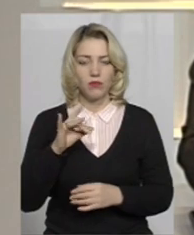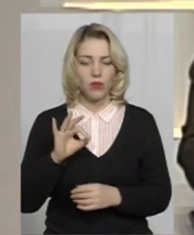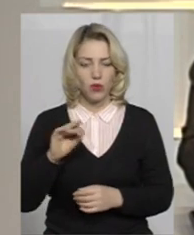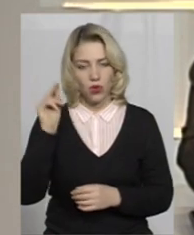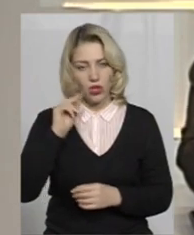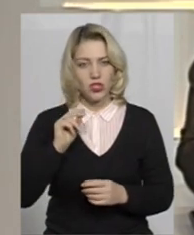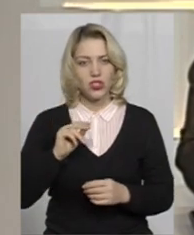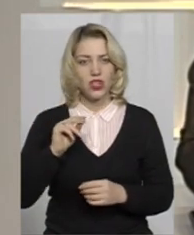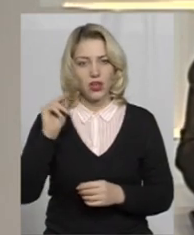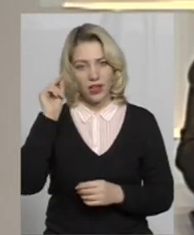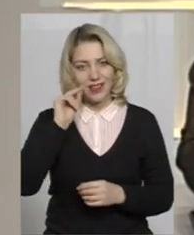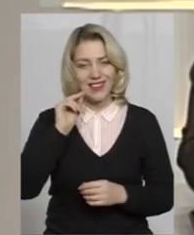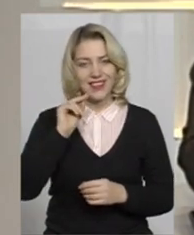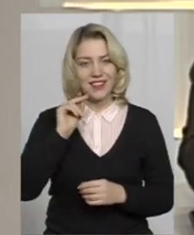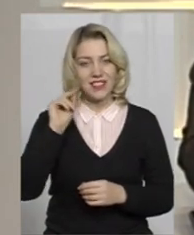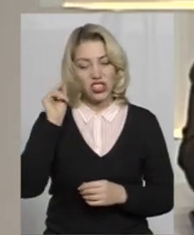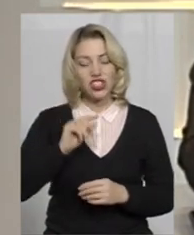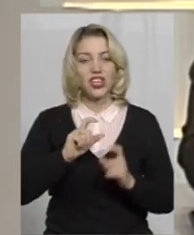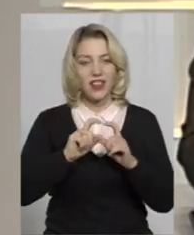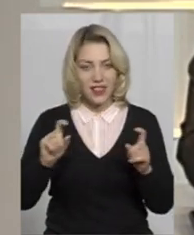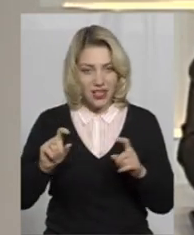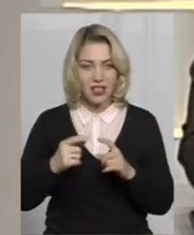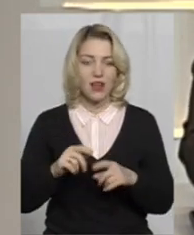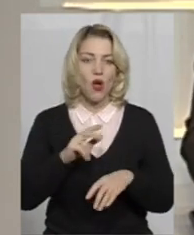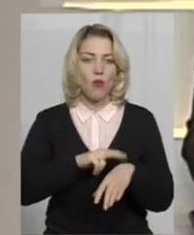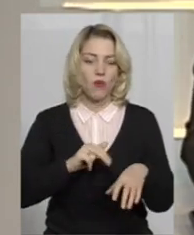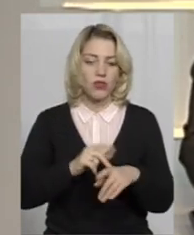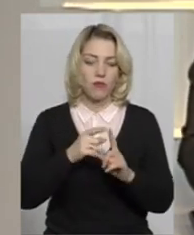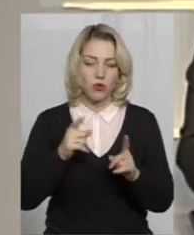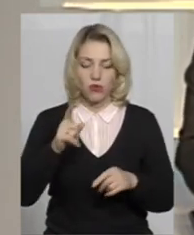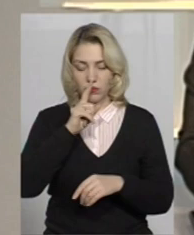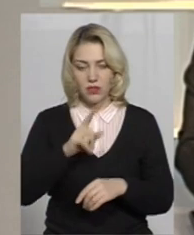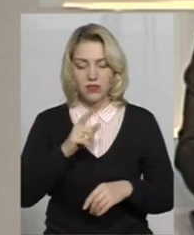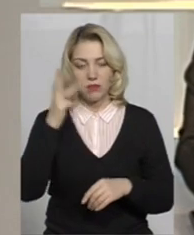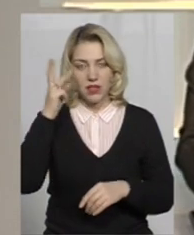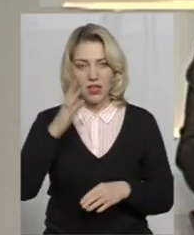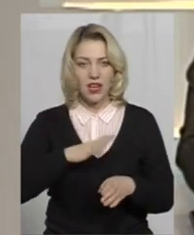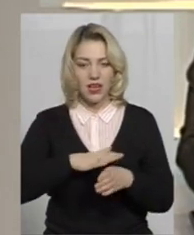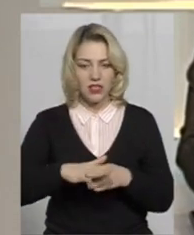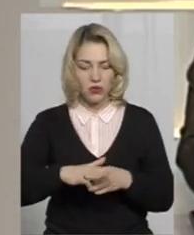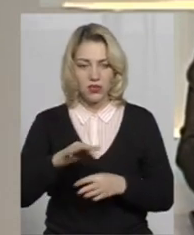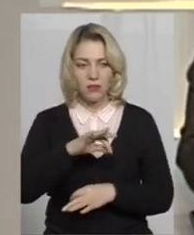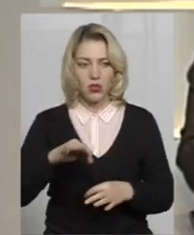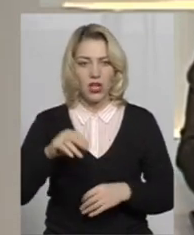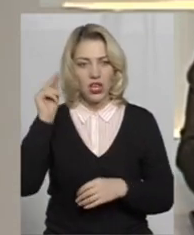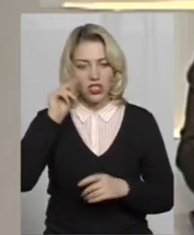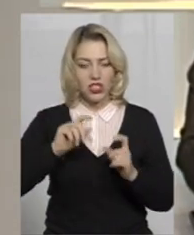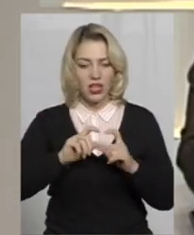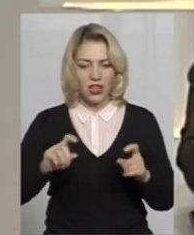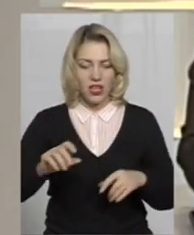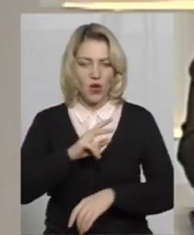шкільних поліцейських. Впродовж місяця у Хмельницькому реалізується проєкт «Шкільний офіцер